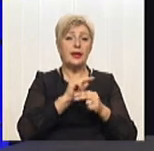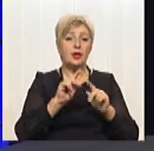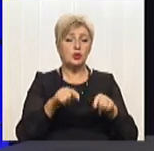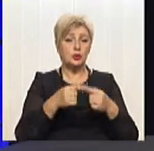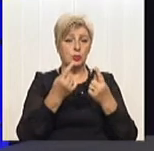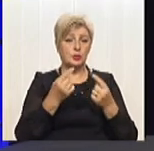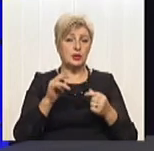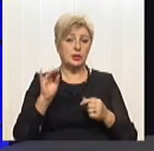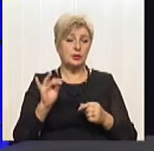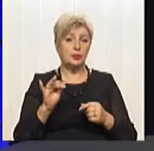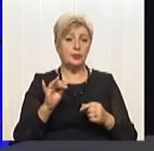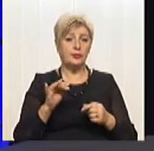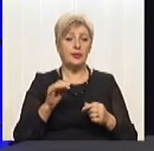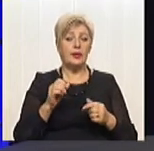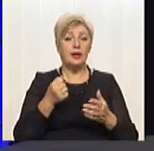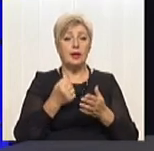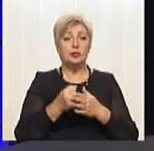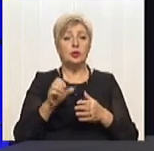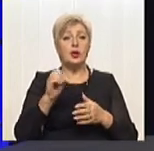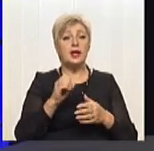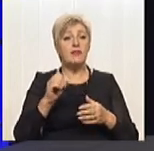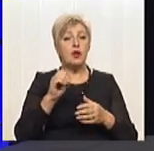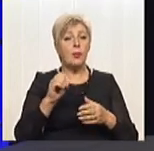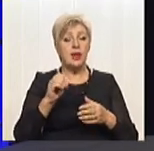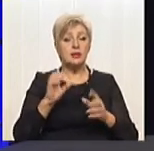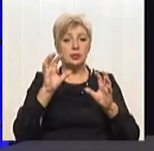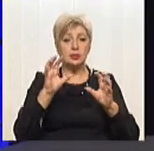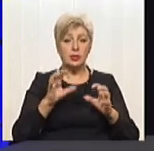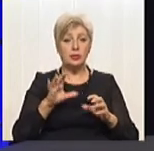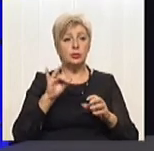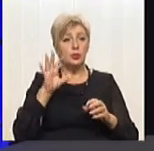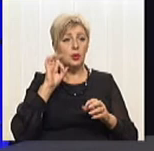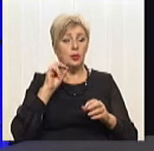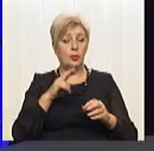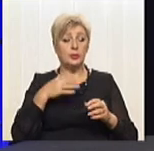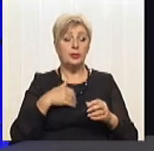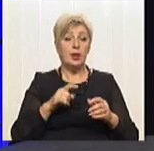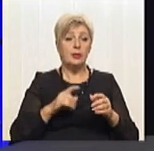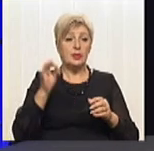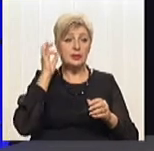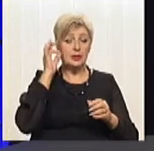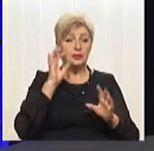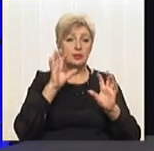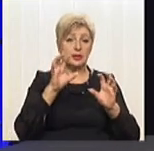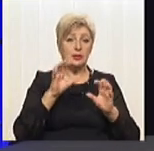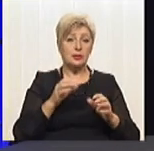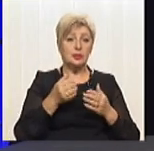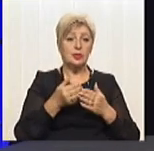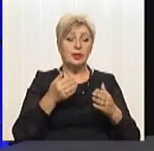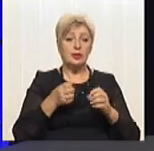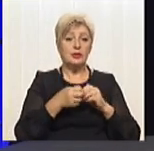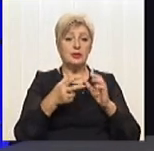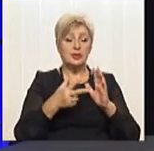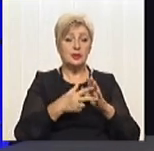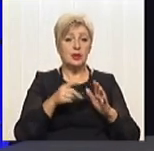власне, до європейського, так, законів, європейського досвіду. От на початку ми згадували закон від 18 грудня 2017